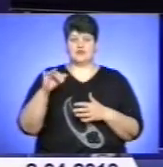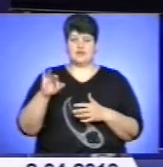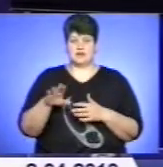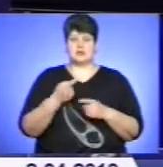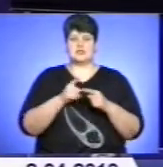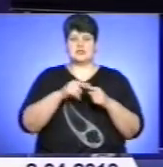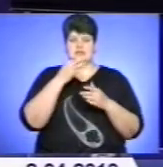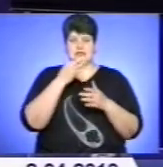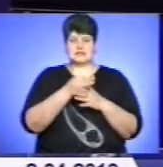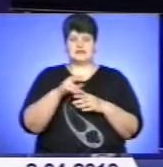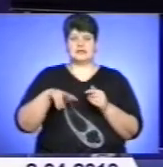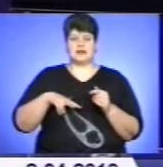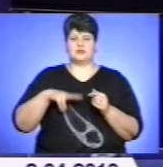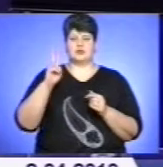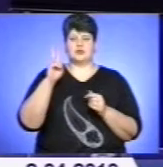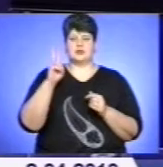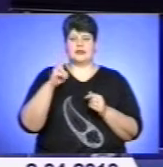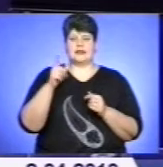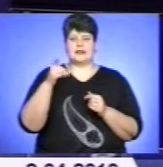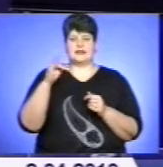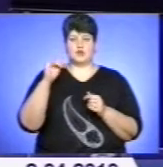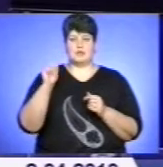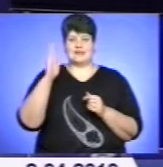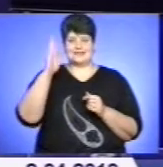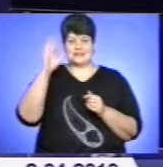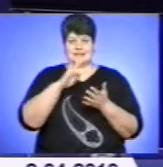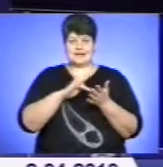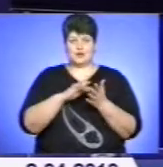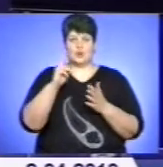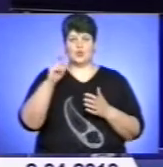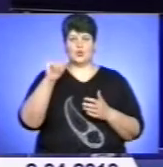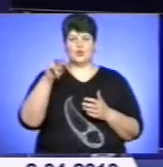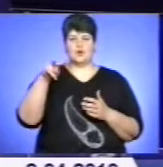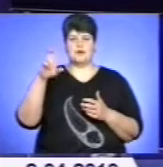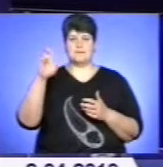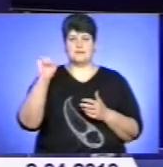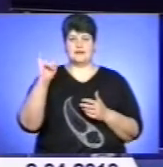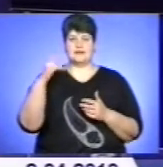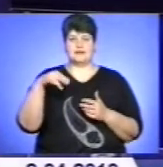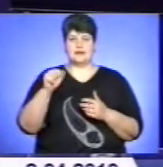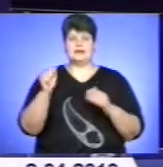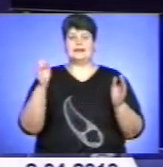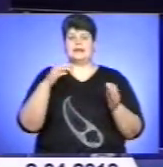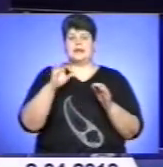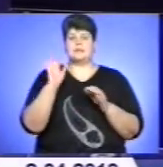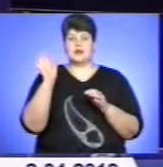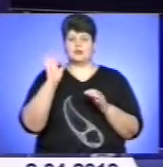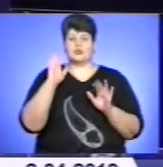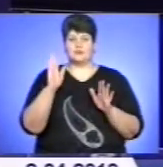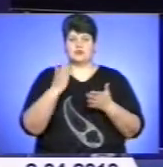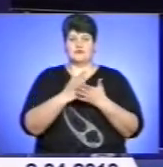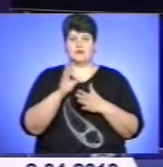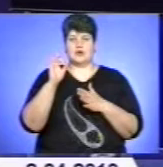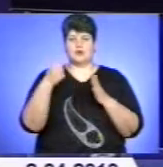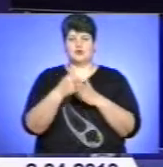Укргідрометцентру Микола Кульбіда. За його словами, на заході, півночі і центрі країни температура становитиме від нуля до мінус 5